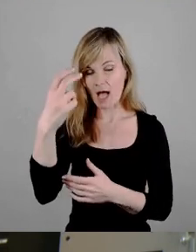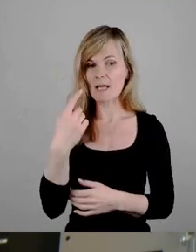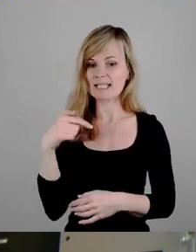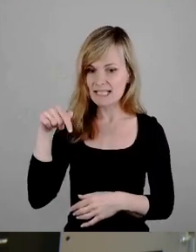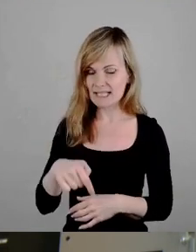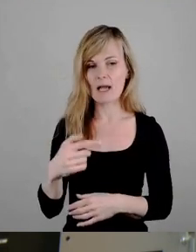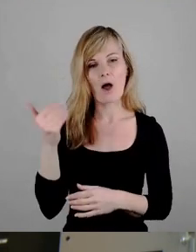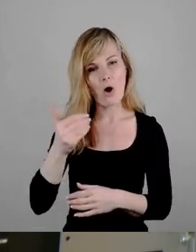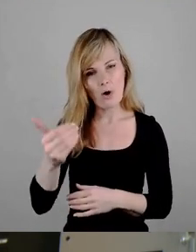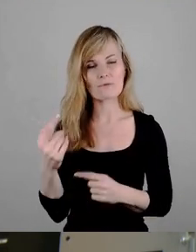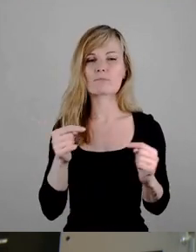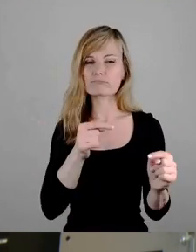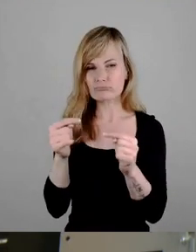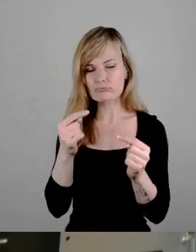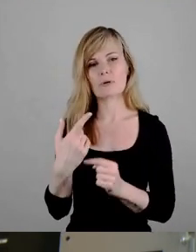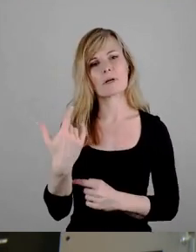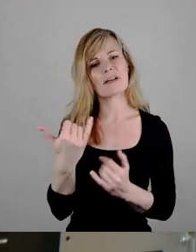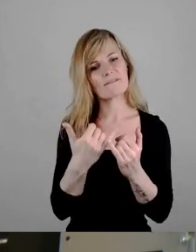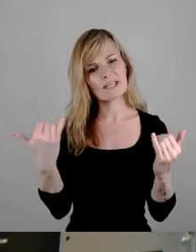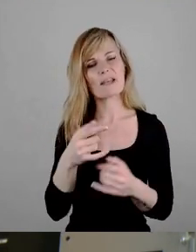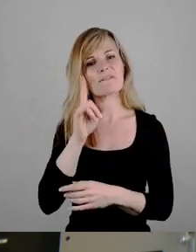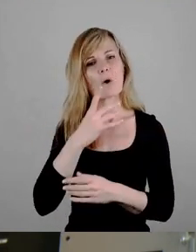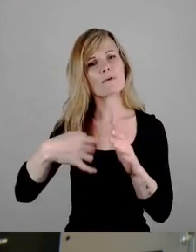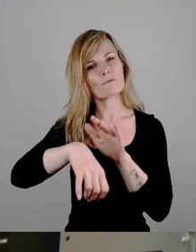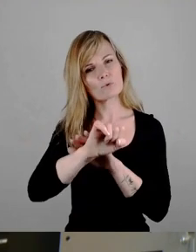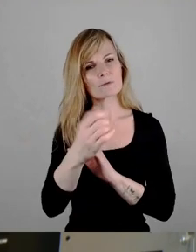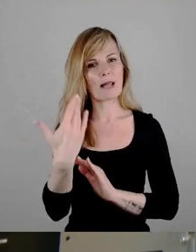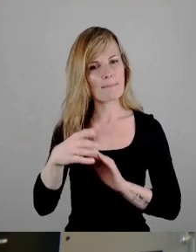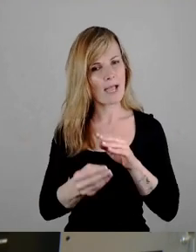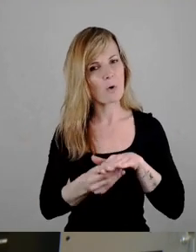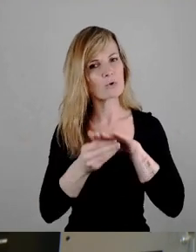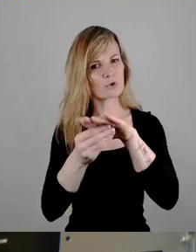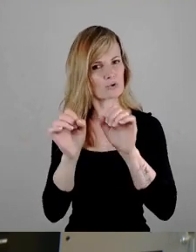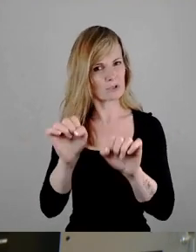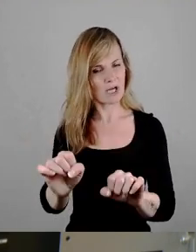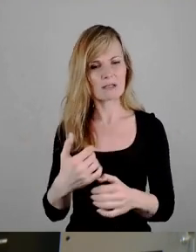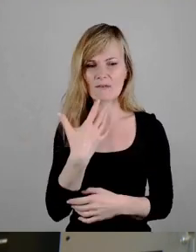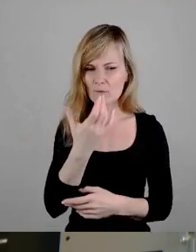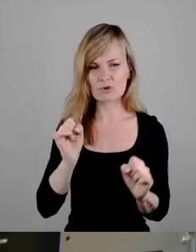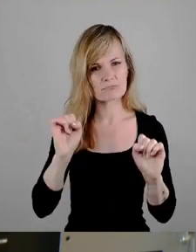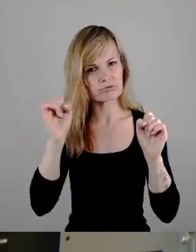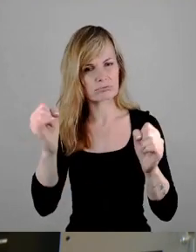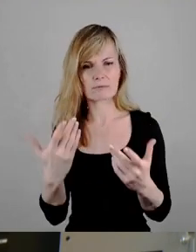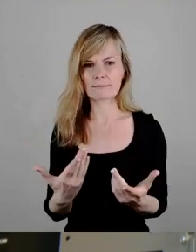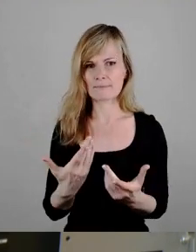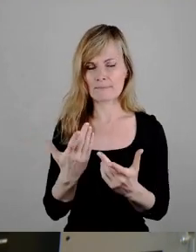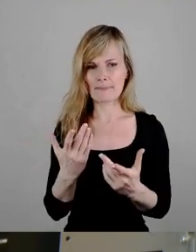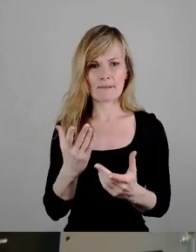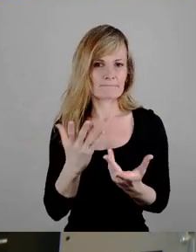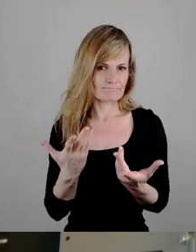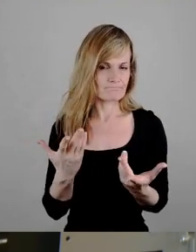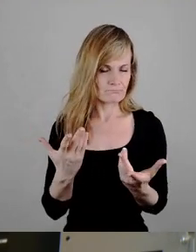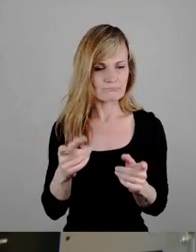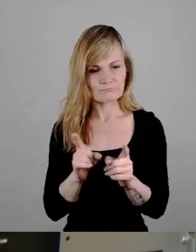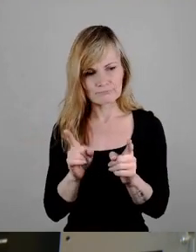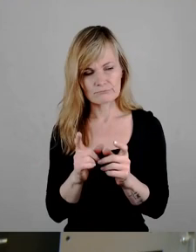Frauenfußballs gesprochen, wollten dort politische Initiativen ergreifen. Ich glaube, so ein Highlight